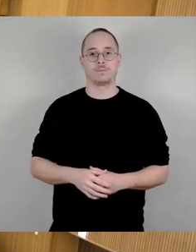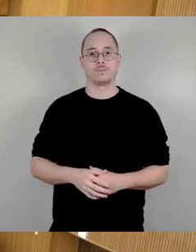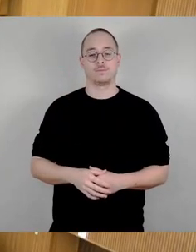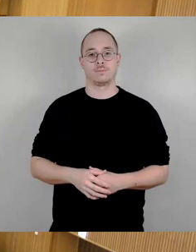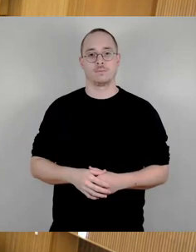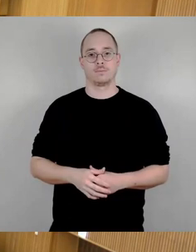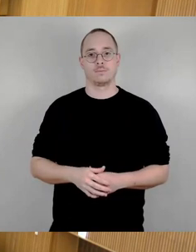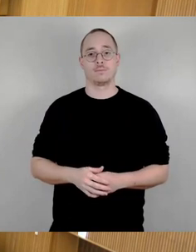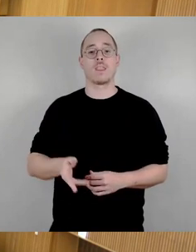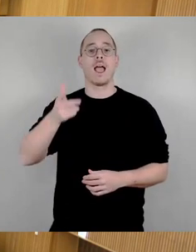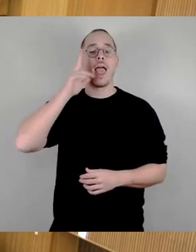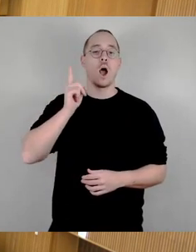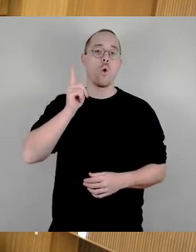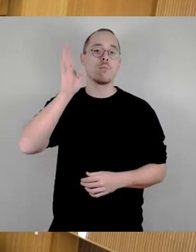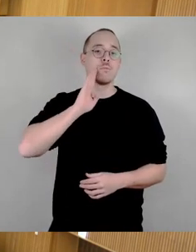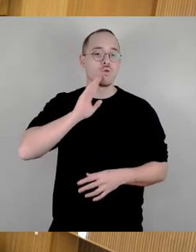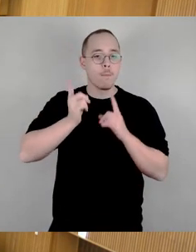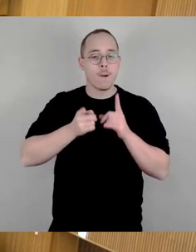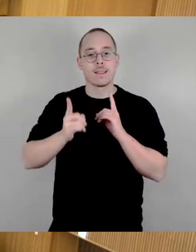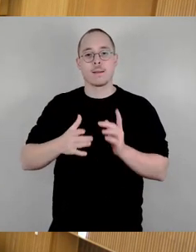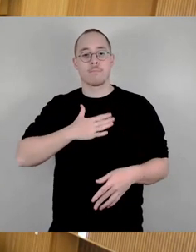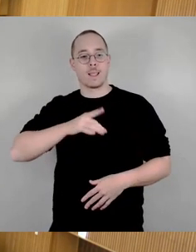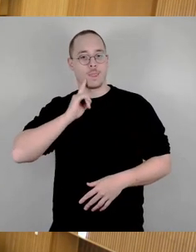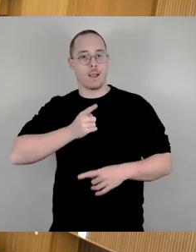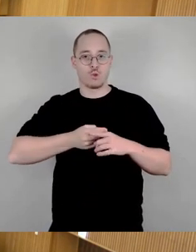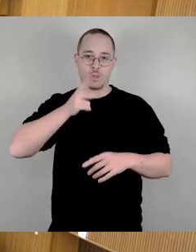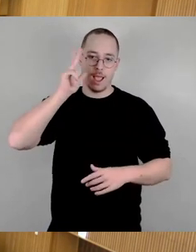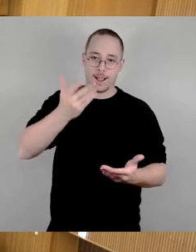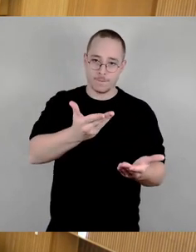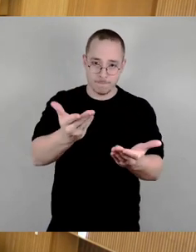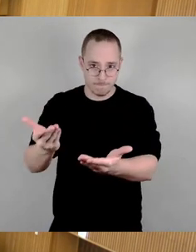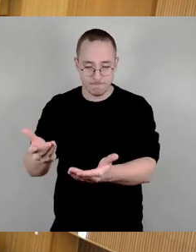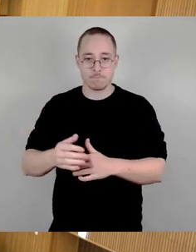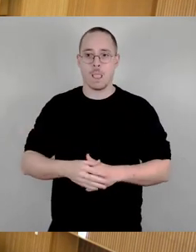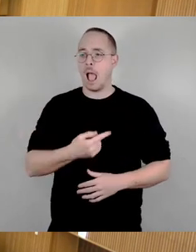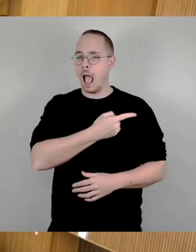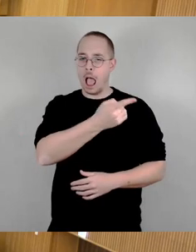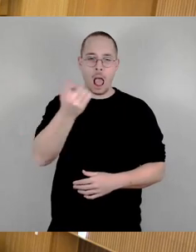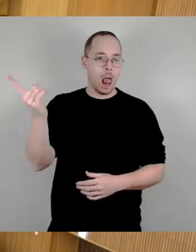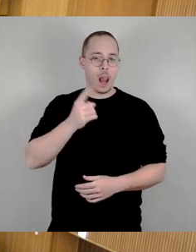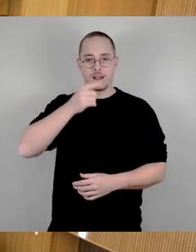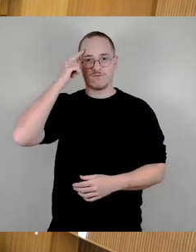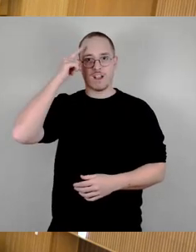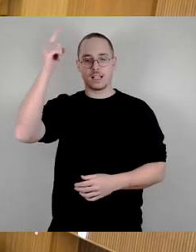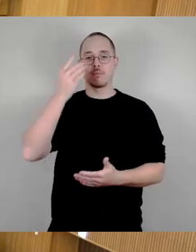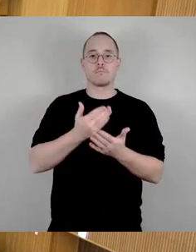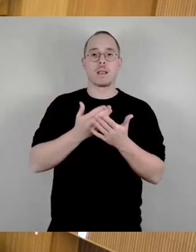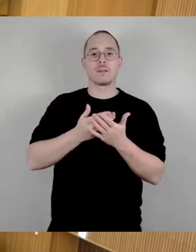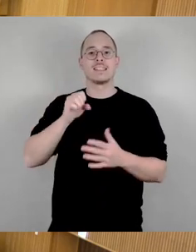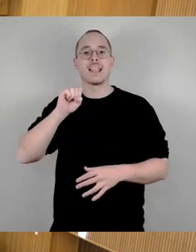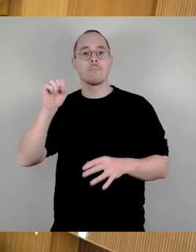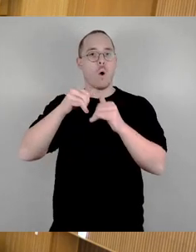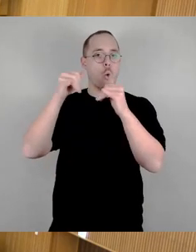Herr Oberbürgermeister, meine Damen und Herren, wir wissen es alle, egal ob beim Semper-Opernball, bei dem Besuch von